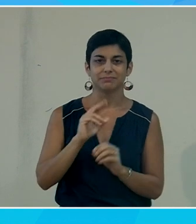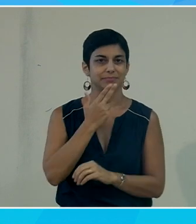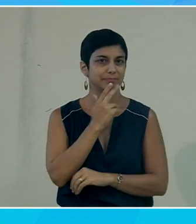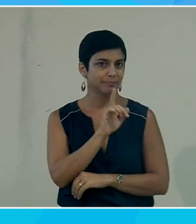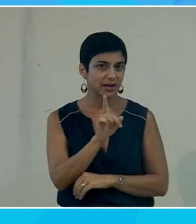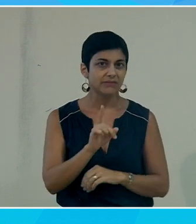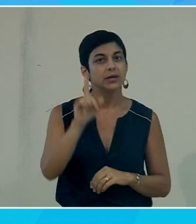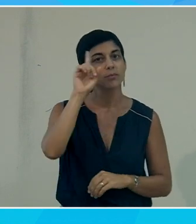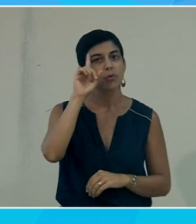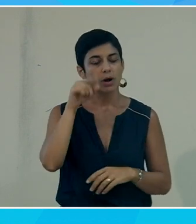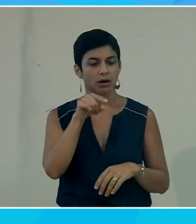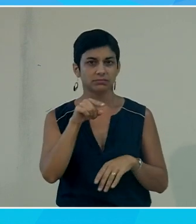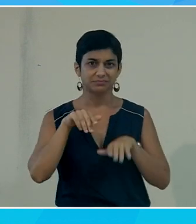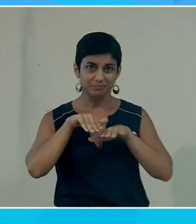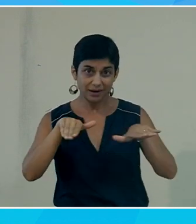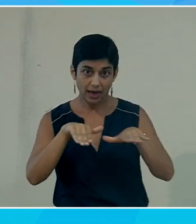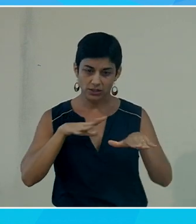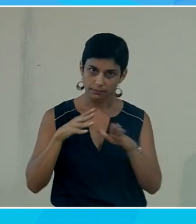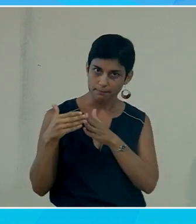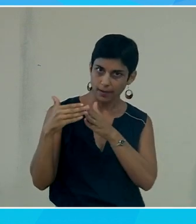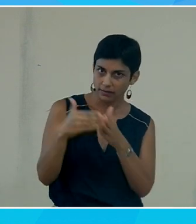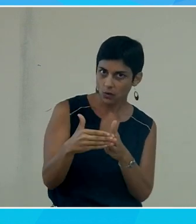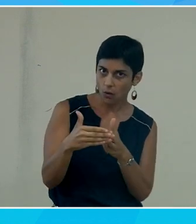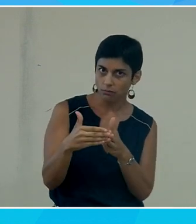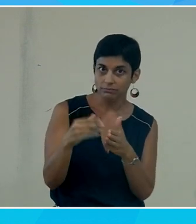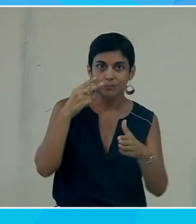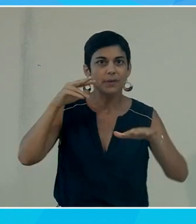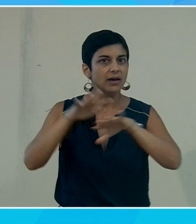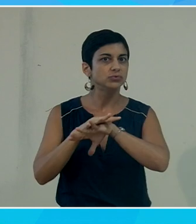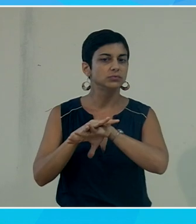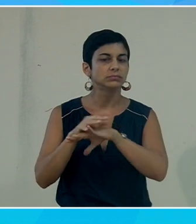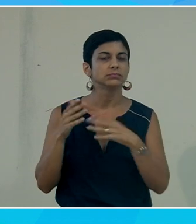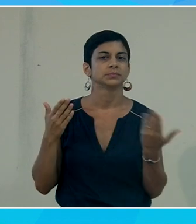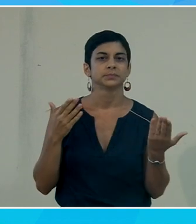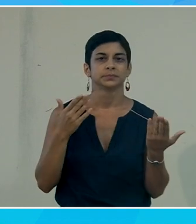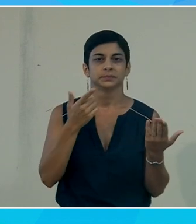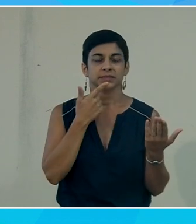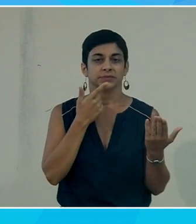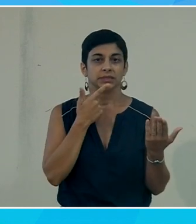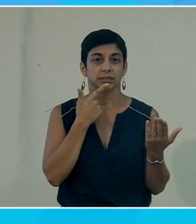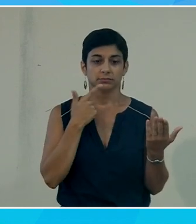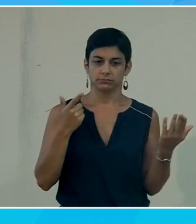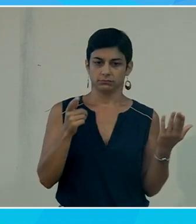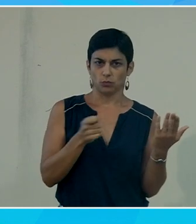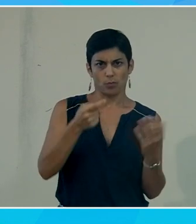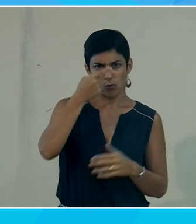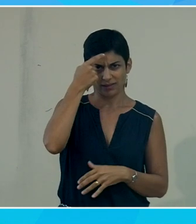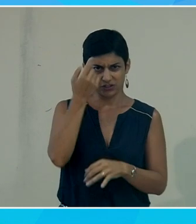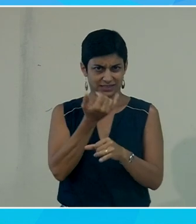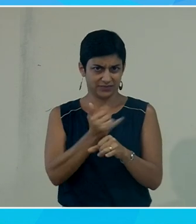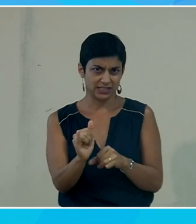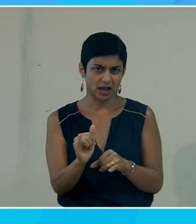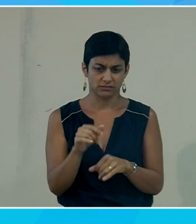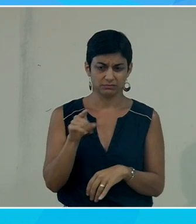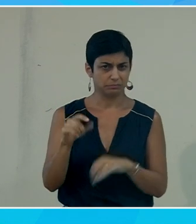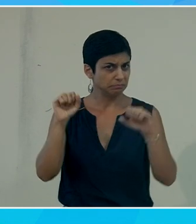parce que sur la plage, il y avait en l'occurrence un bateau qui n pas été vu alors, donc, qu'a priori, l'intelligence artificielle n'a